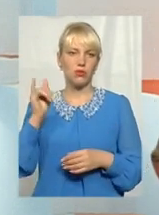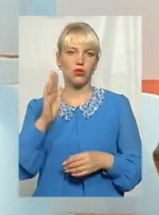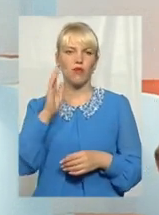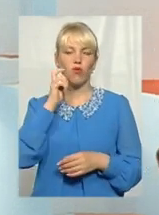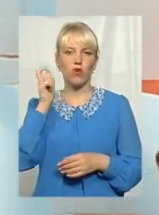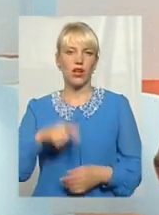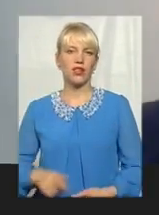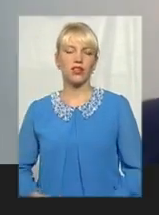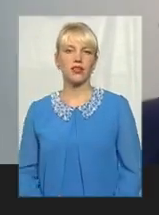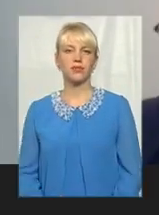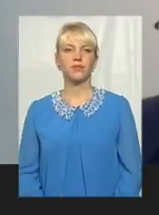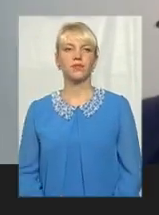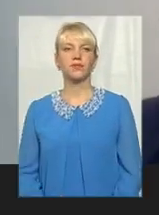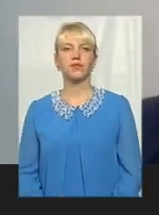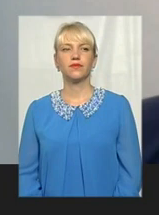Дякую.